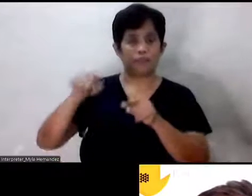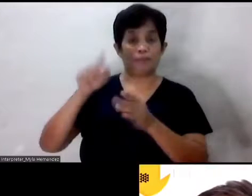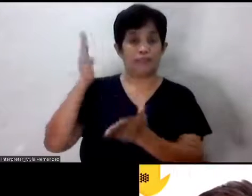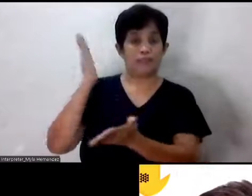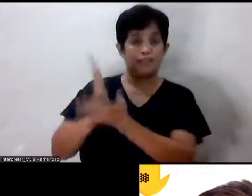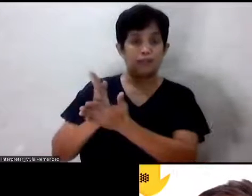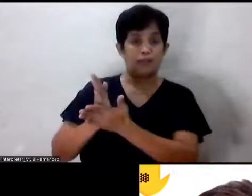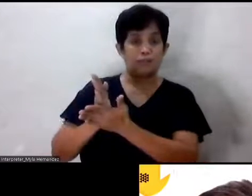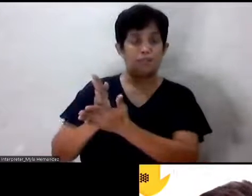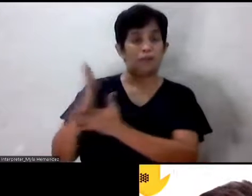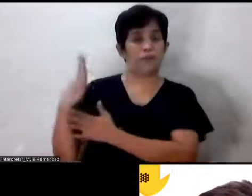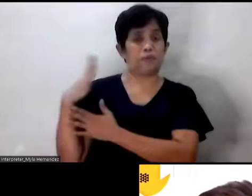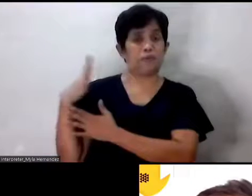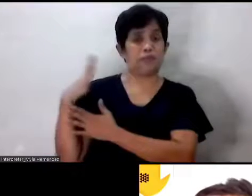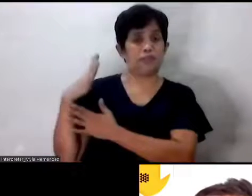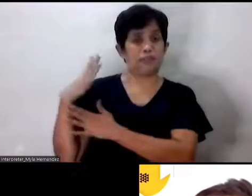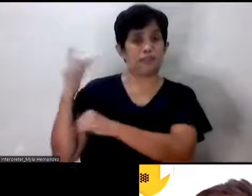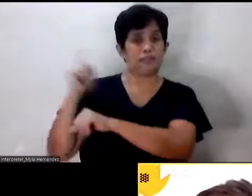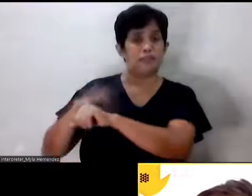at hihintay sa panahon.